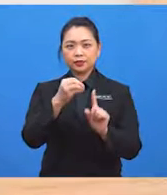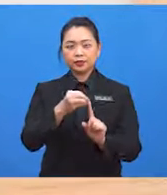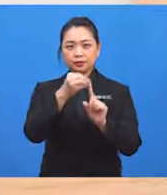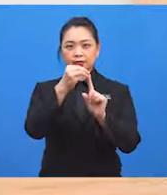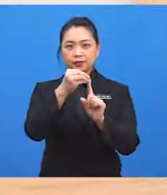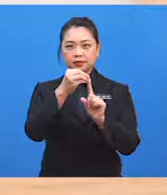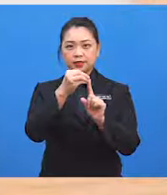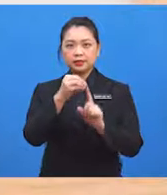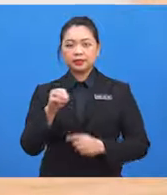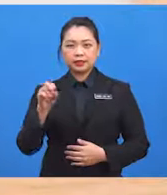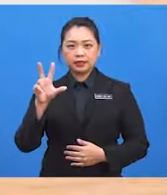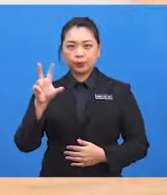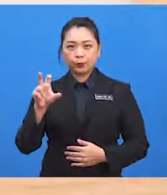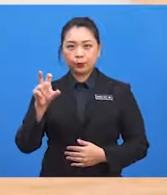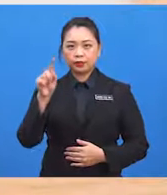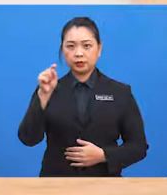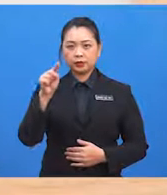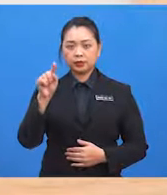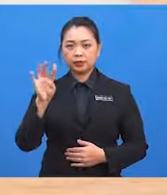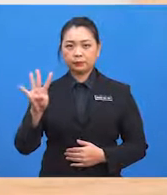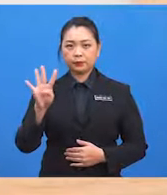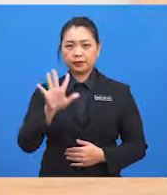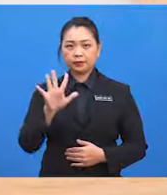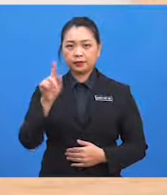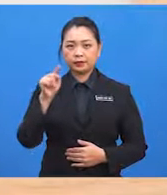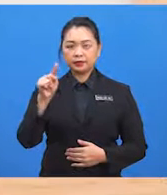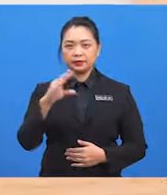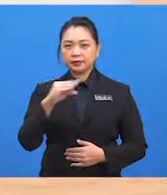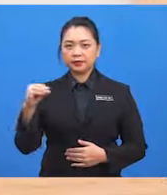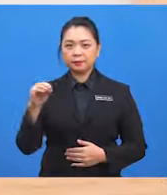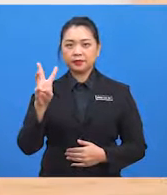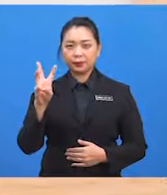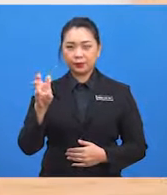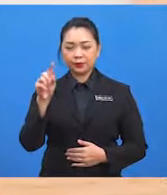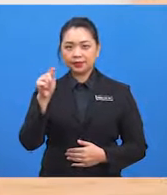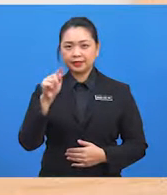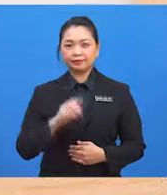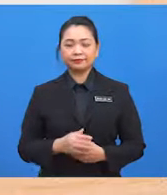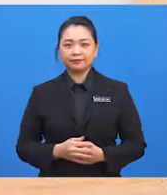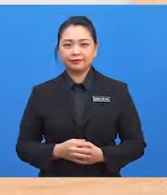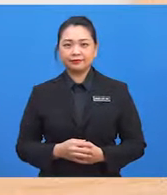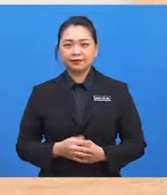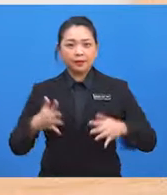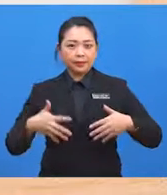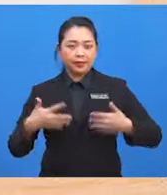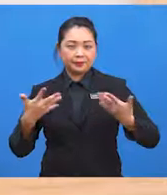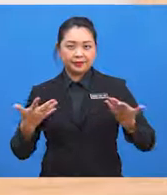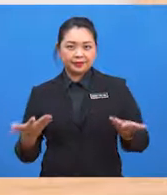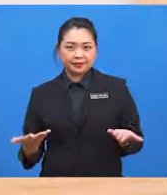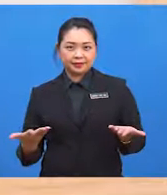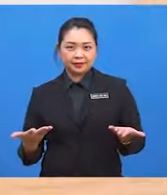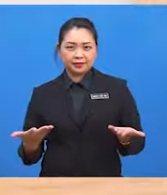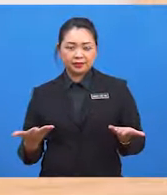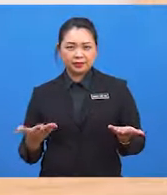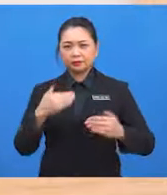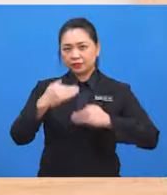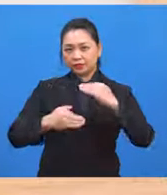sudut 30 darjah, 45 darjah dan 60 darjah. Bagaimanakah ia